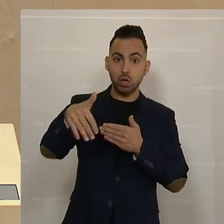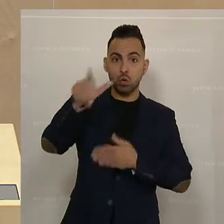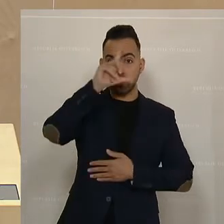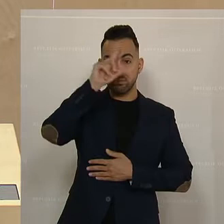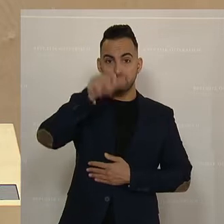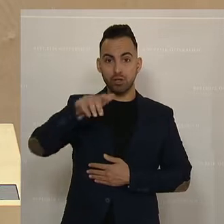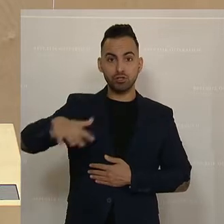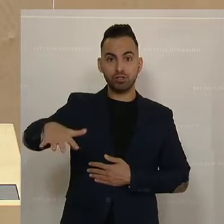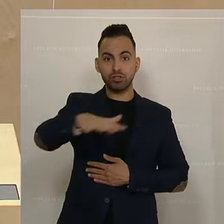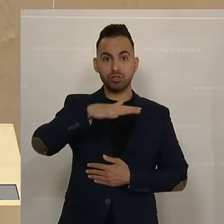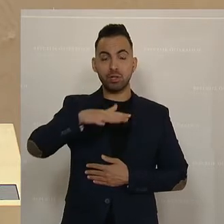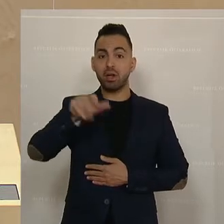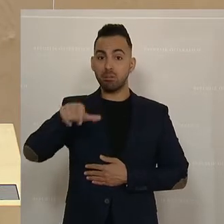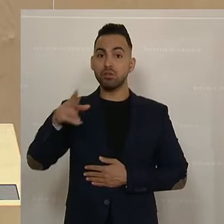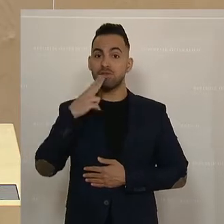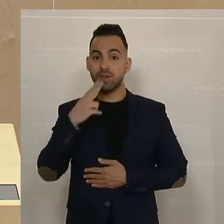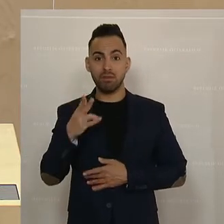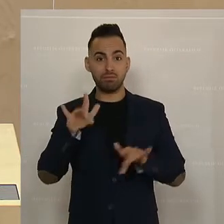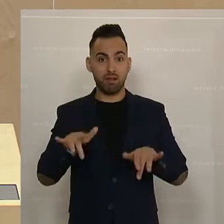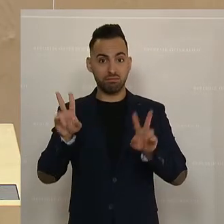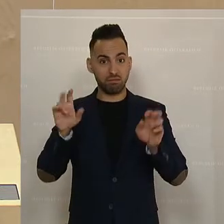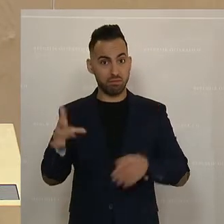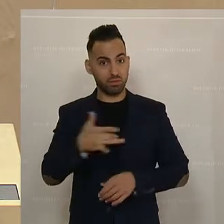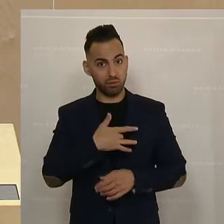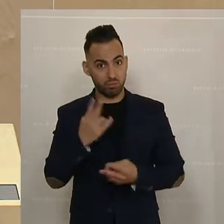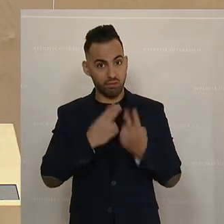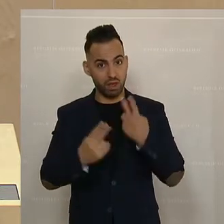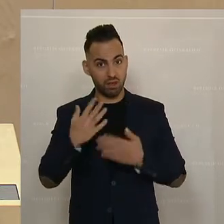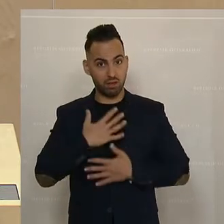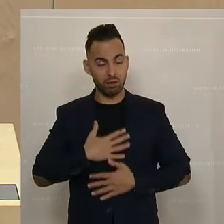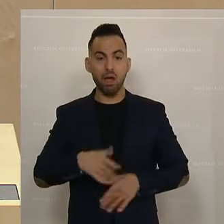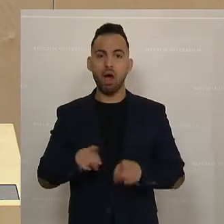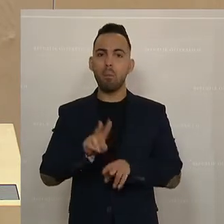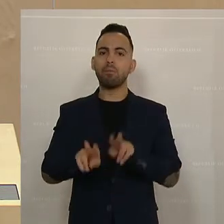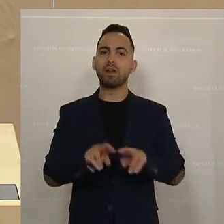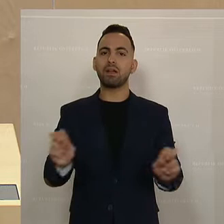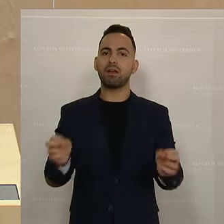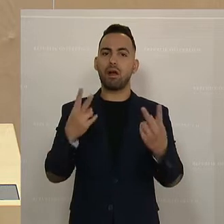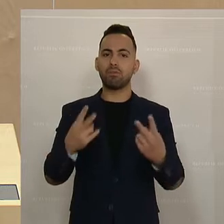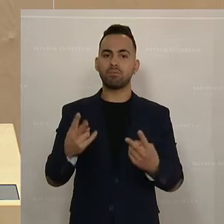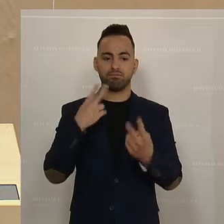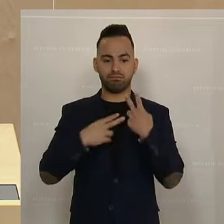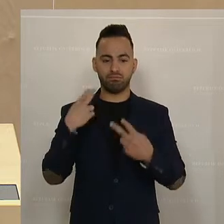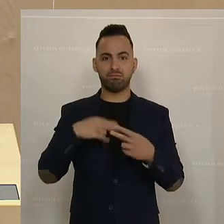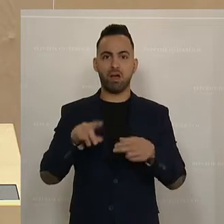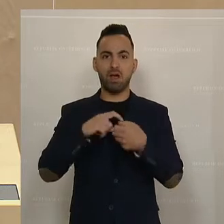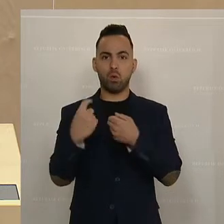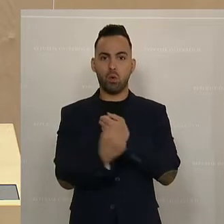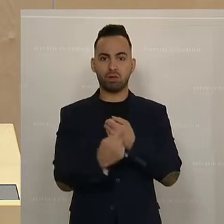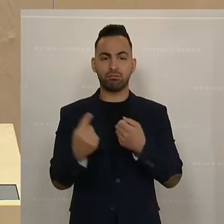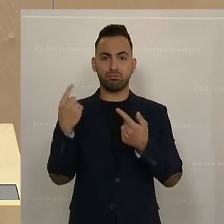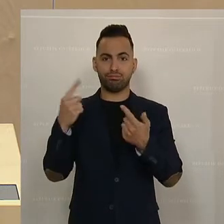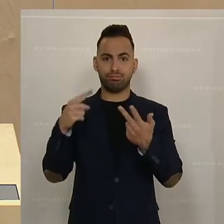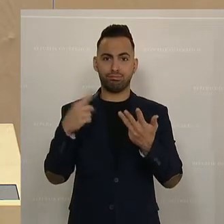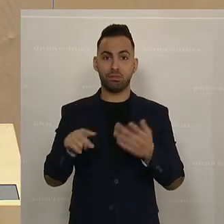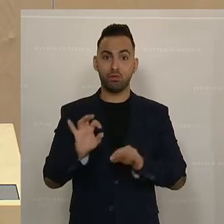direkt oder indirekt von dem Thema betroffen sind. Die Pflegekräfte, die Pflegenden, die Angehörigen, für all